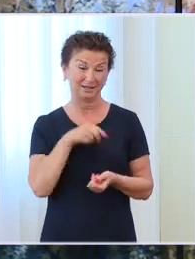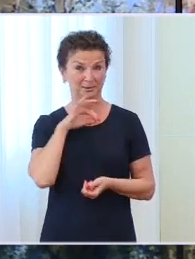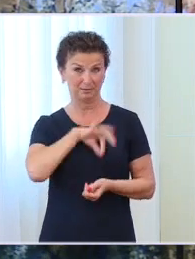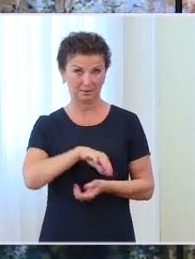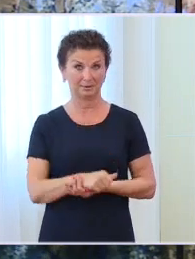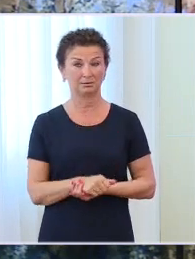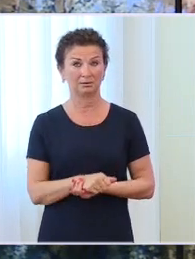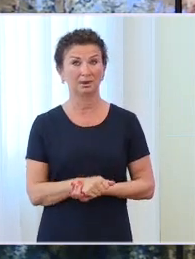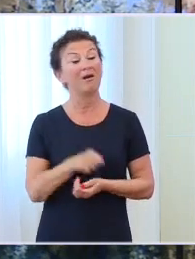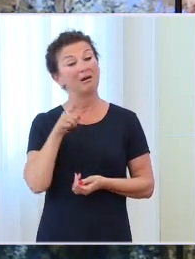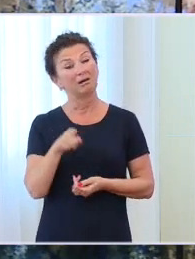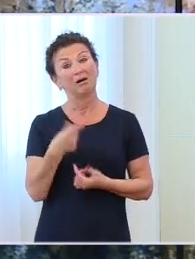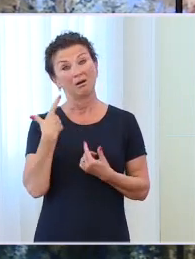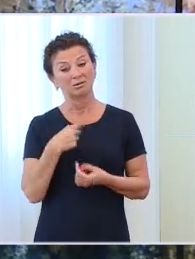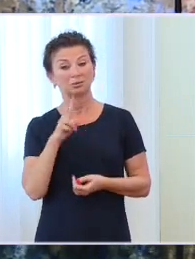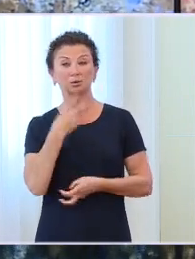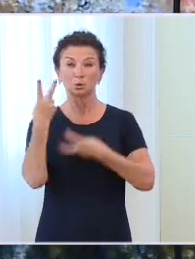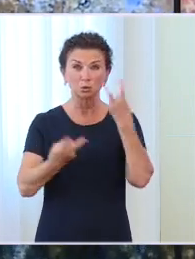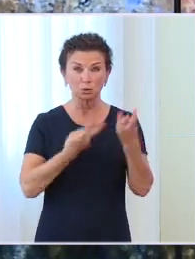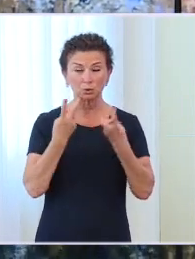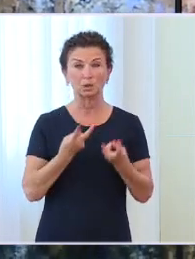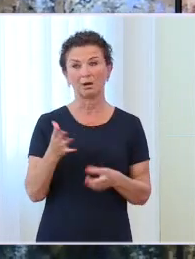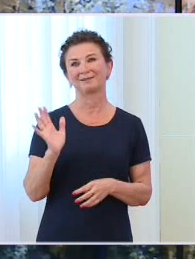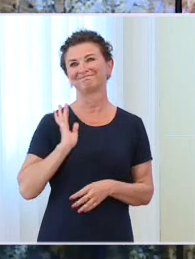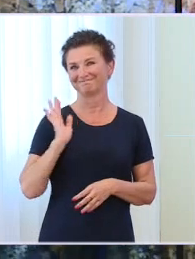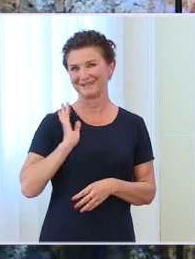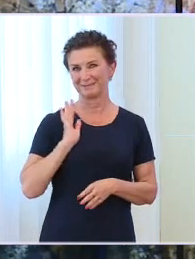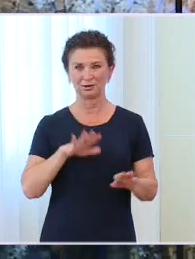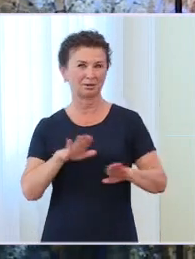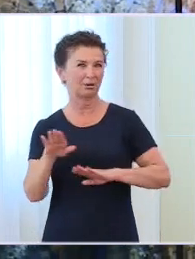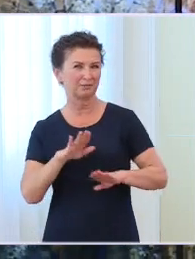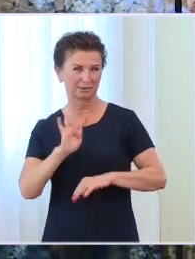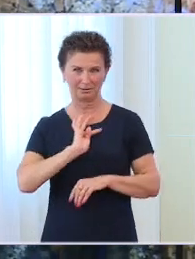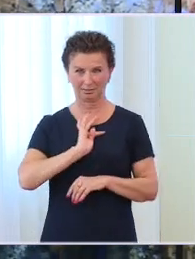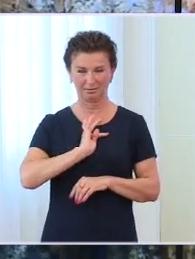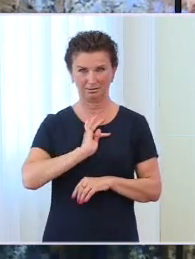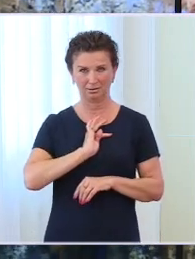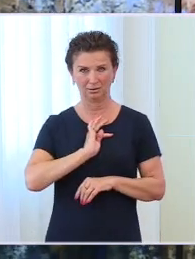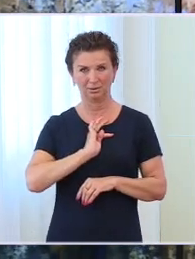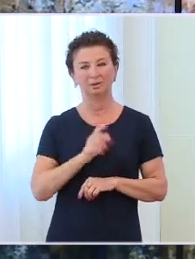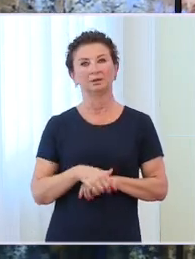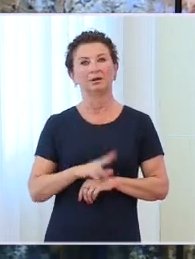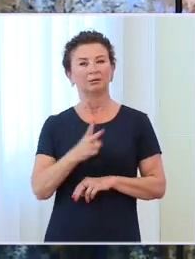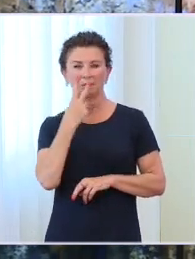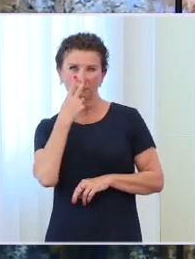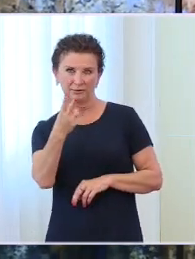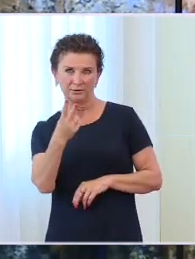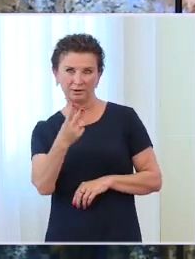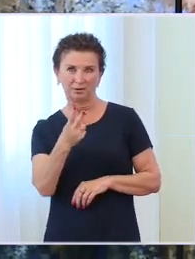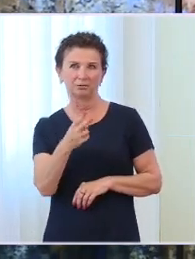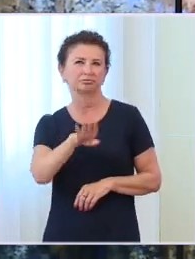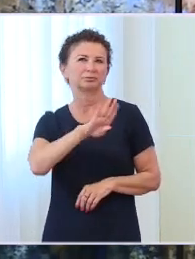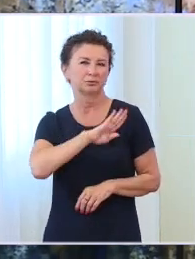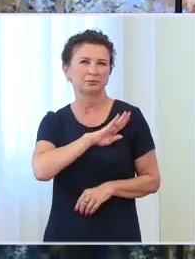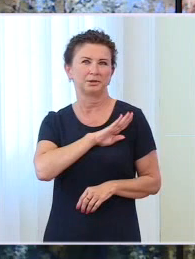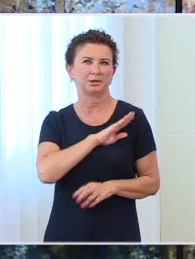szukają bezpiecznego dla siebie miejsca. Ci, którzy widzieli śmierć na własne oczy, którzy widzieli również strach i